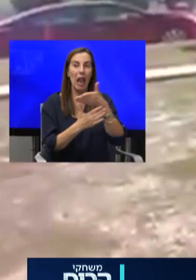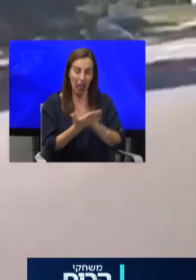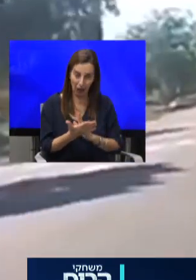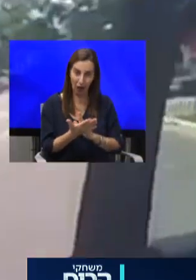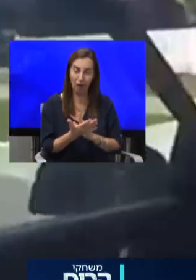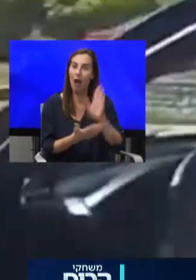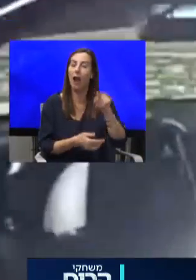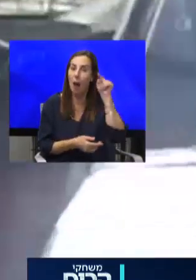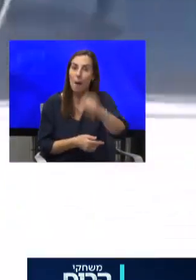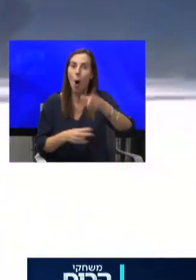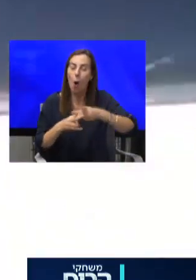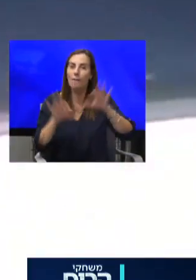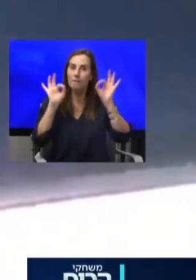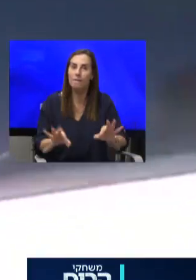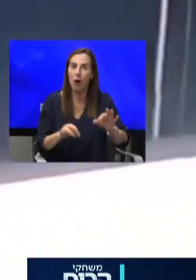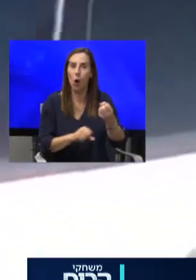מאומתים